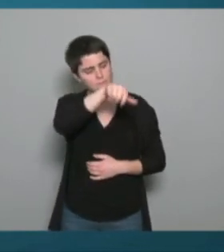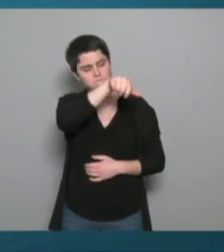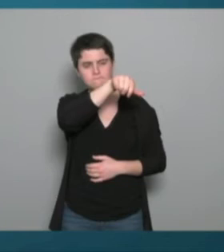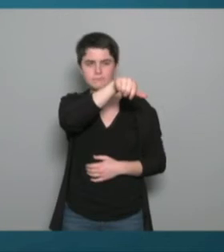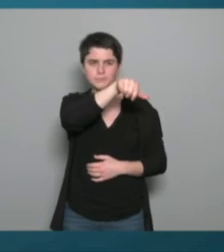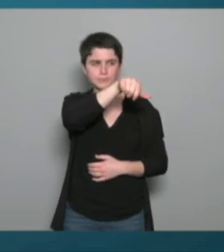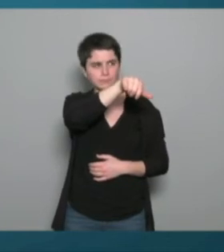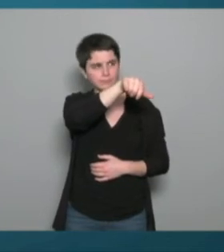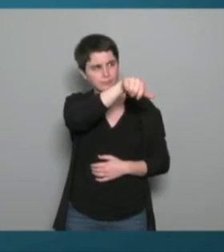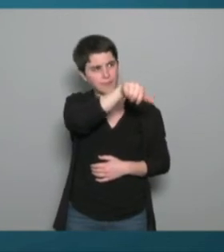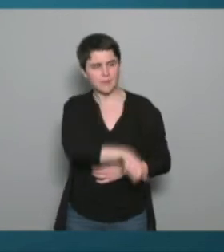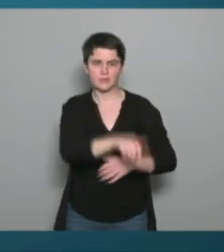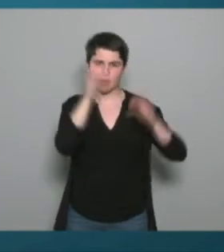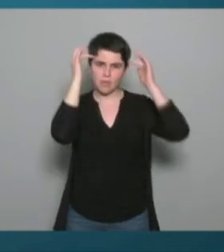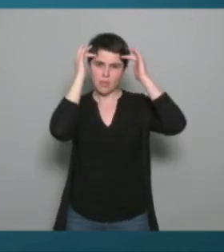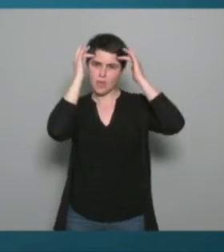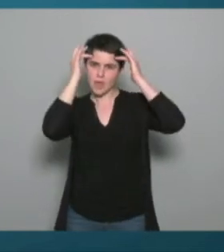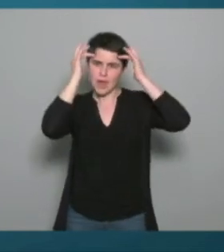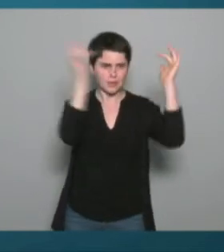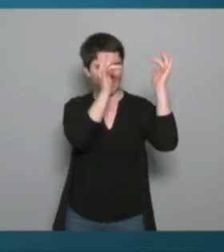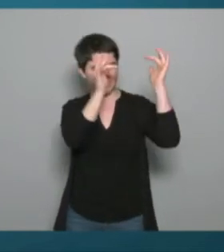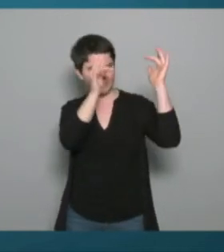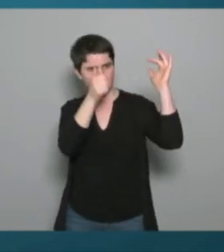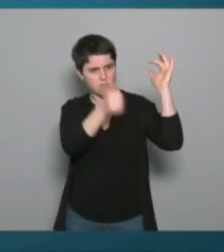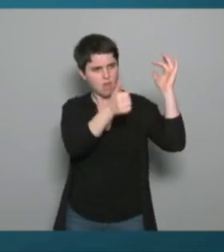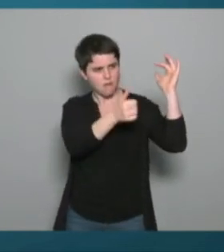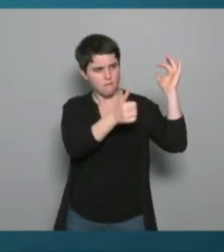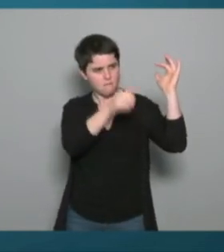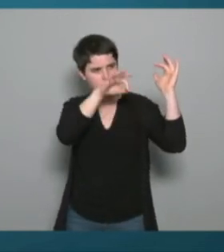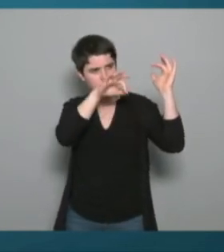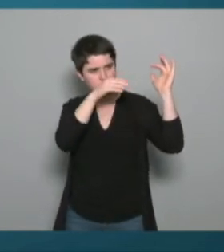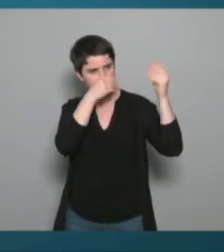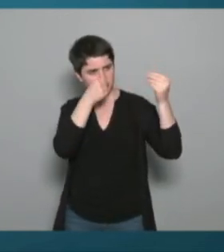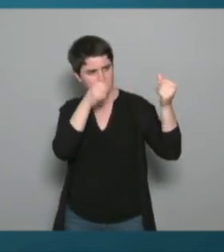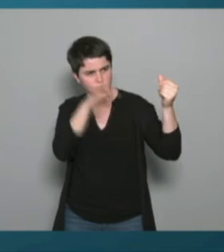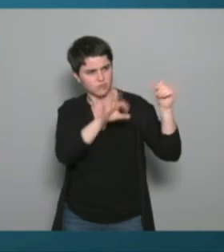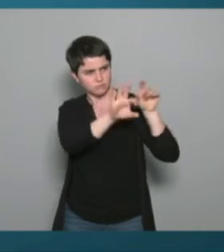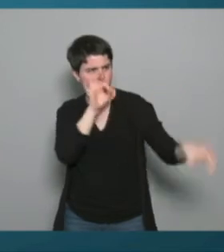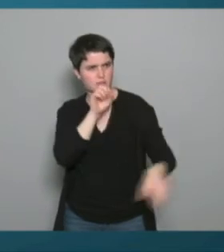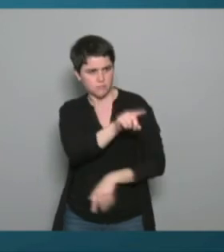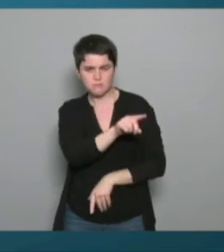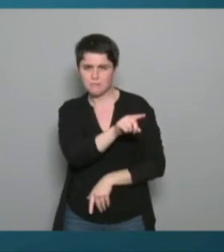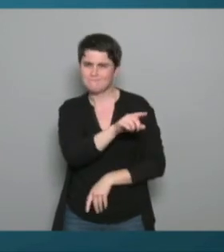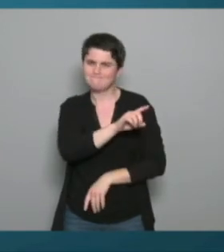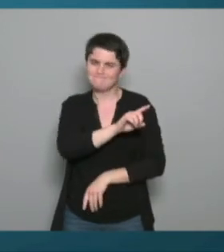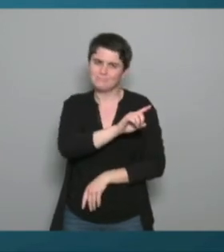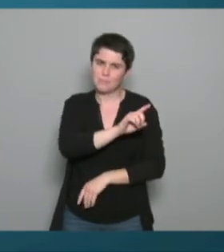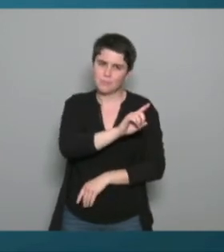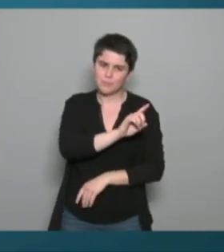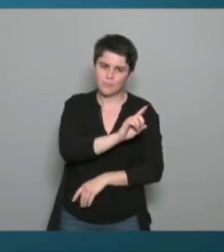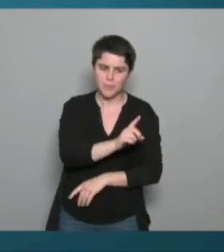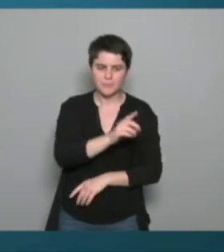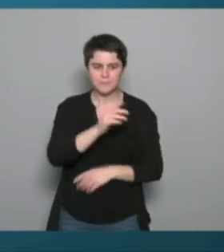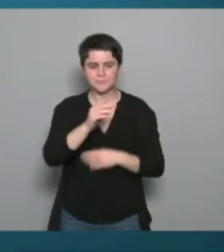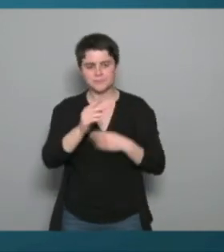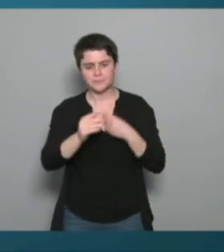qui va jouer dans le recrutement un peu effectivement mais pas que ce qui me semble important c'est effectivement que la personne à un moment